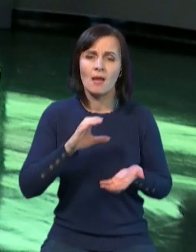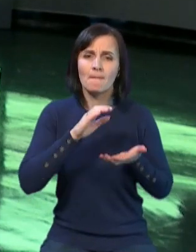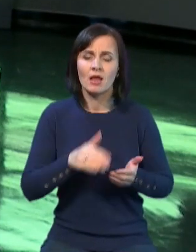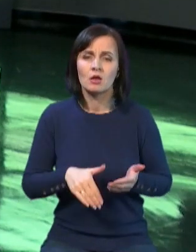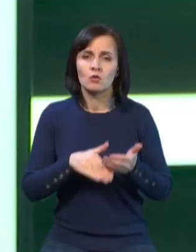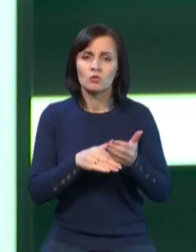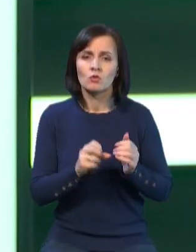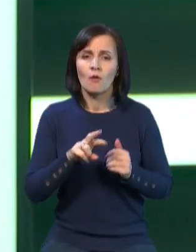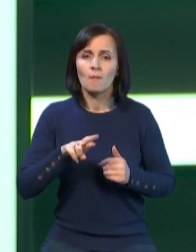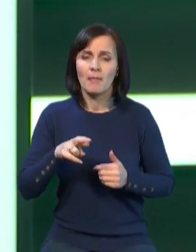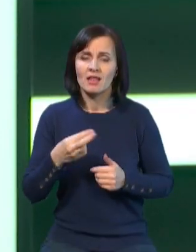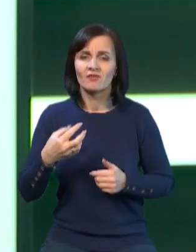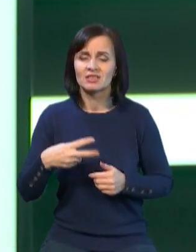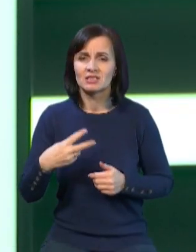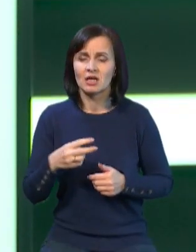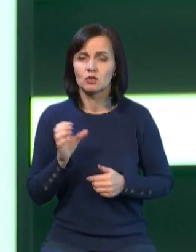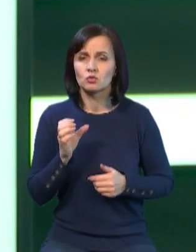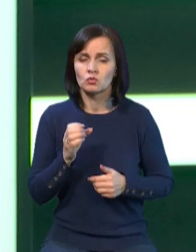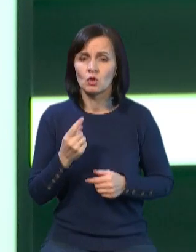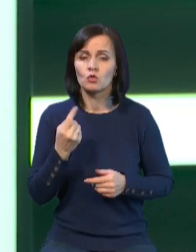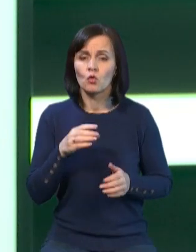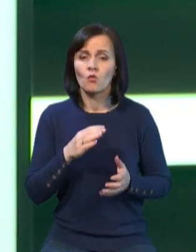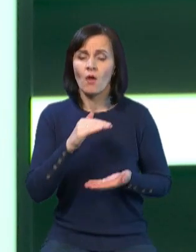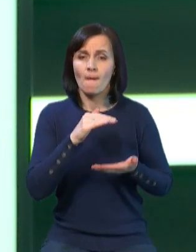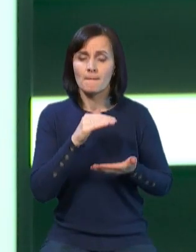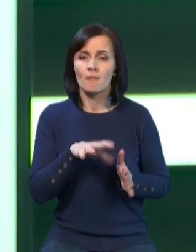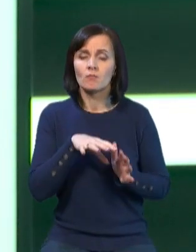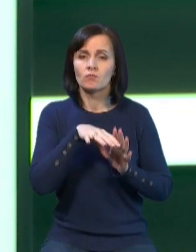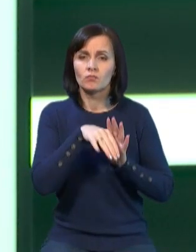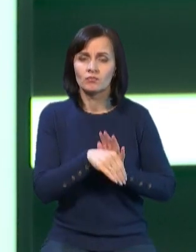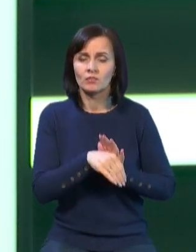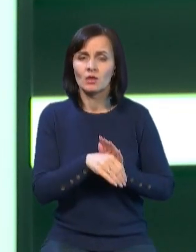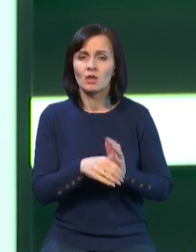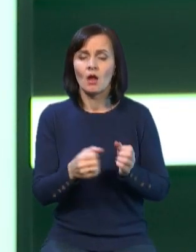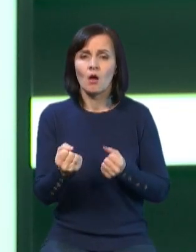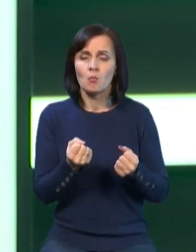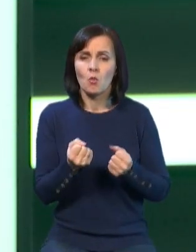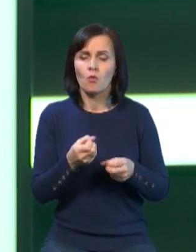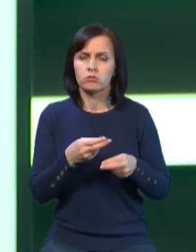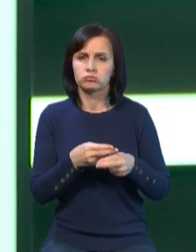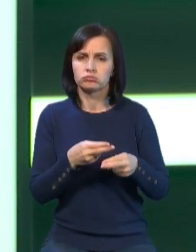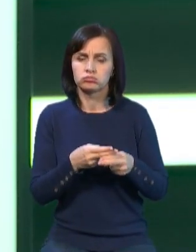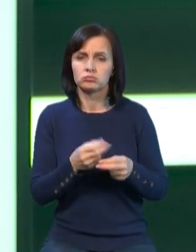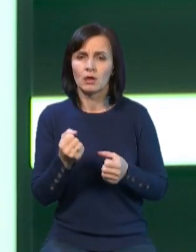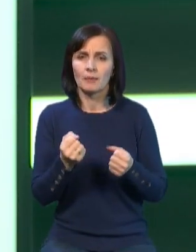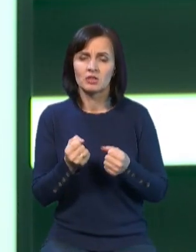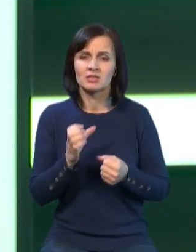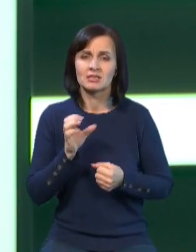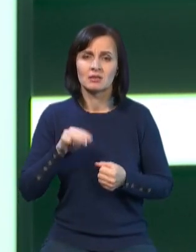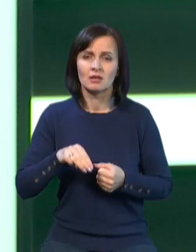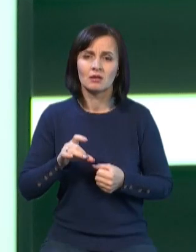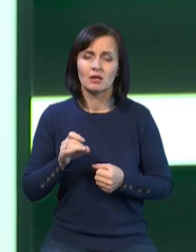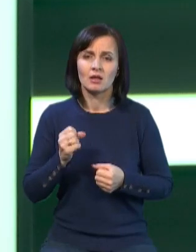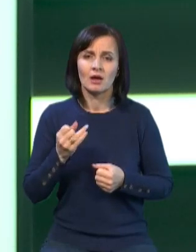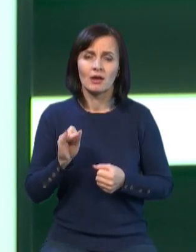'ятницю 20 січня. Новий пакет міститиме бойові машини, броньовані машини «Страйкера», а також додатково артилерію та боєприпаси.